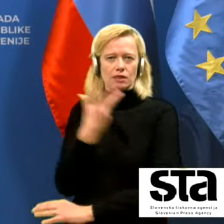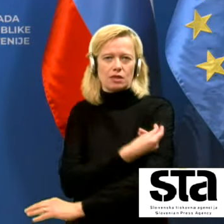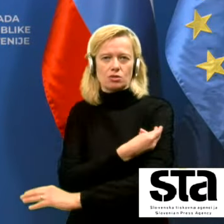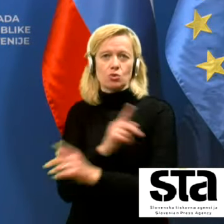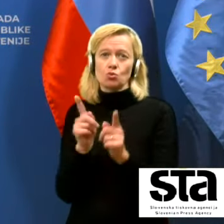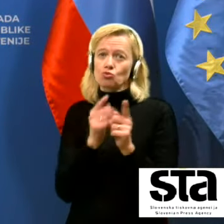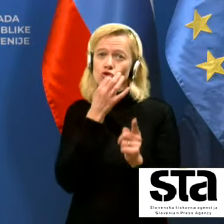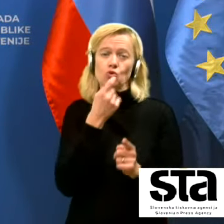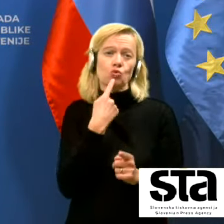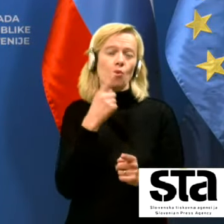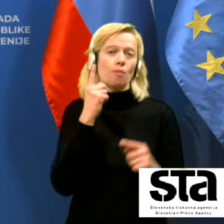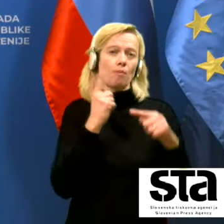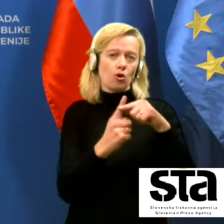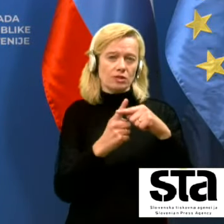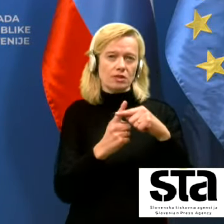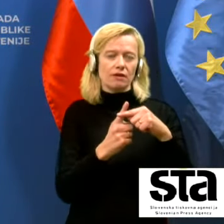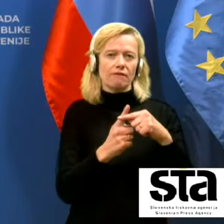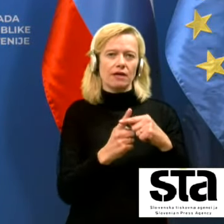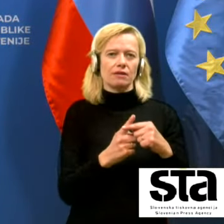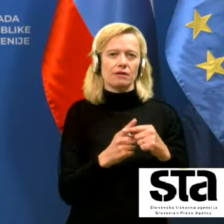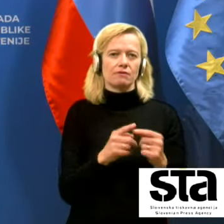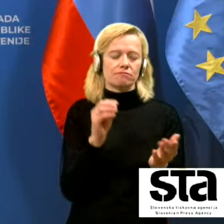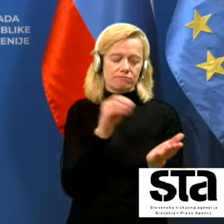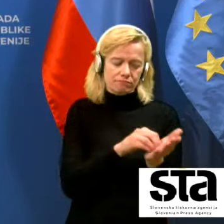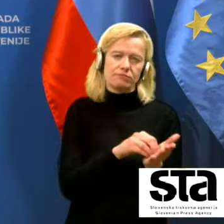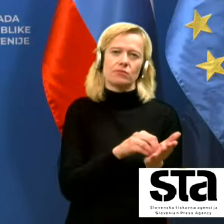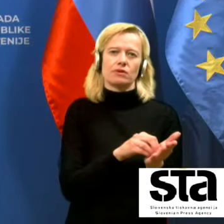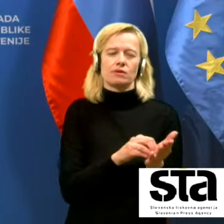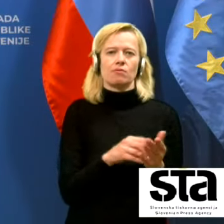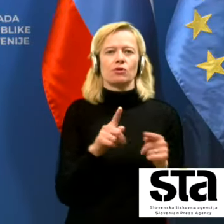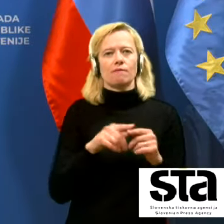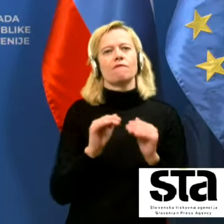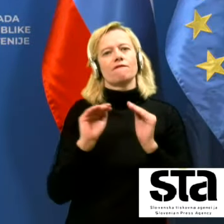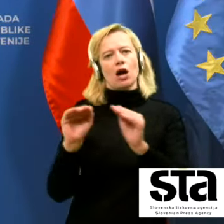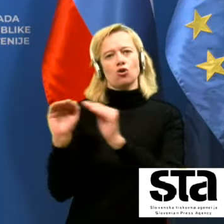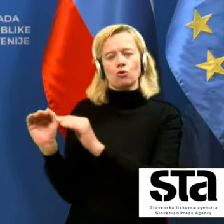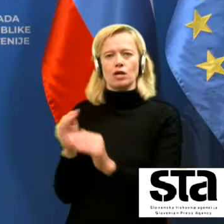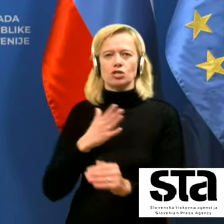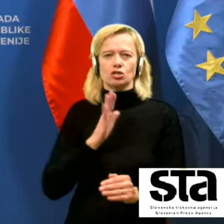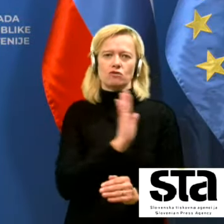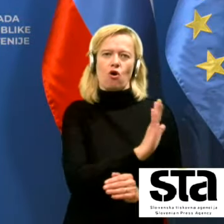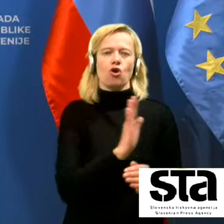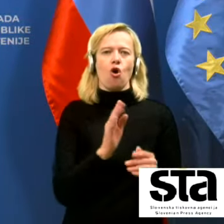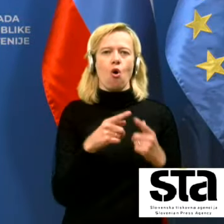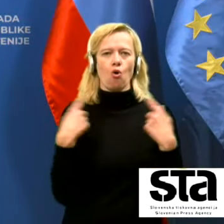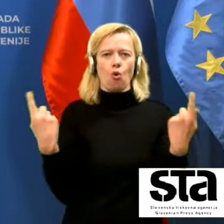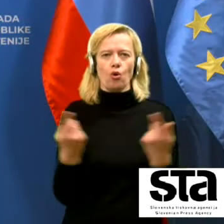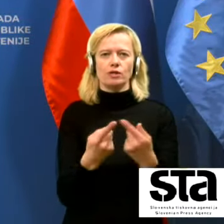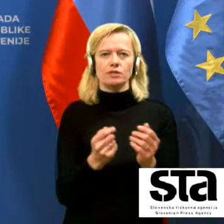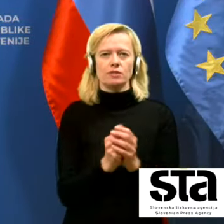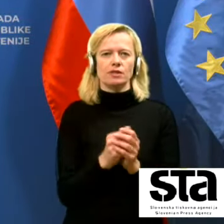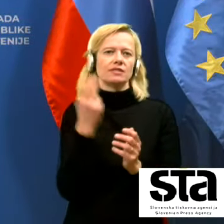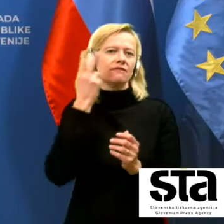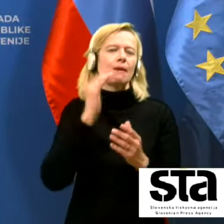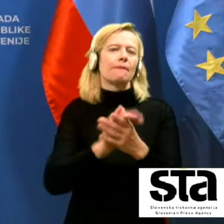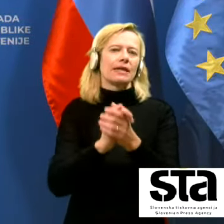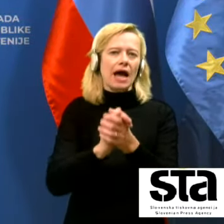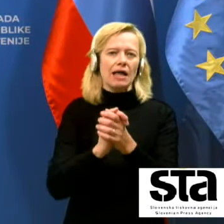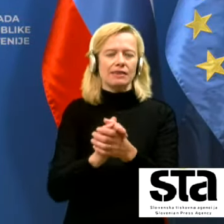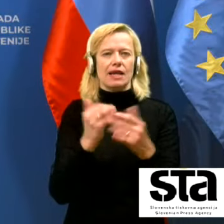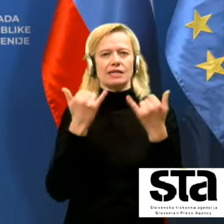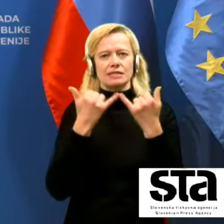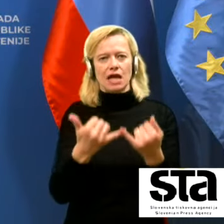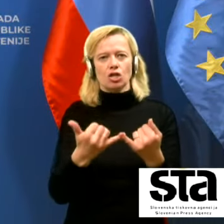če je kdo pozitiven, da s tem varuje, sveda, predvsem svojo okolico. Običajno, sveda, so to prijatelji, starši,